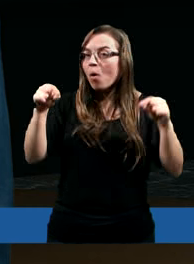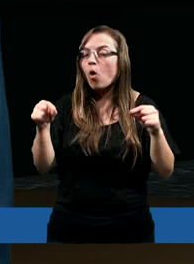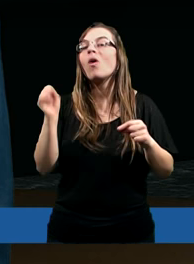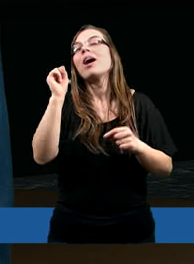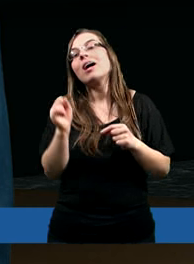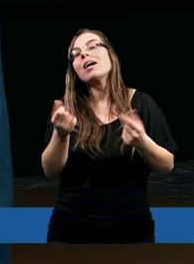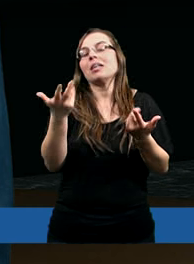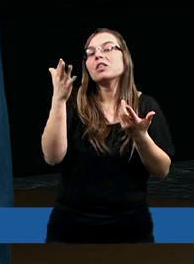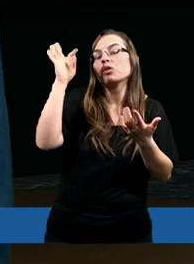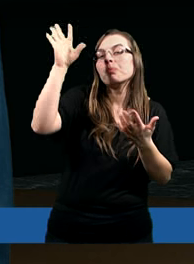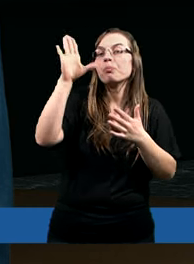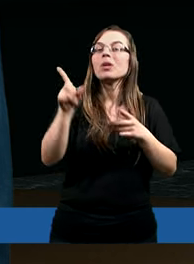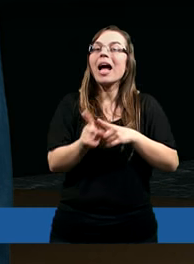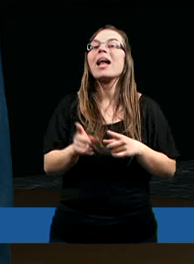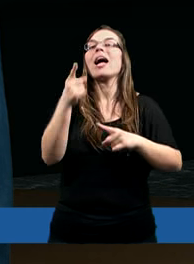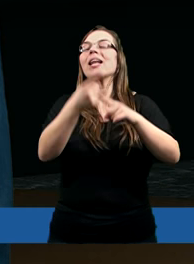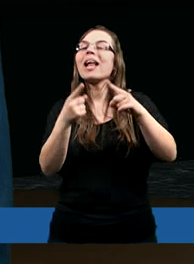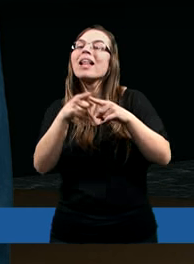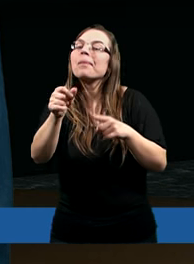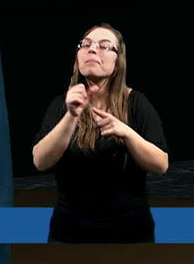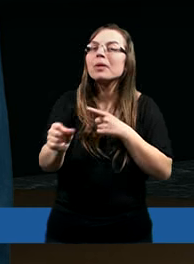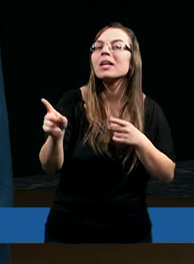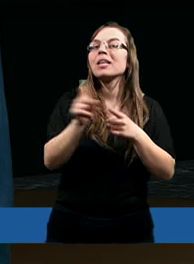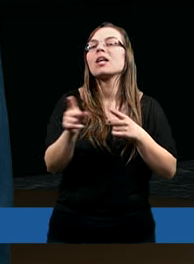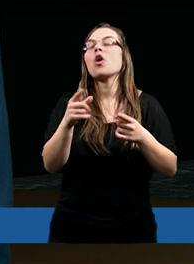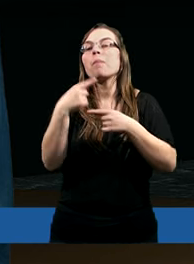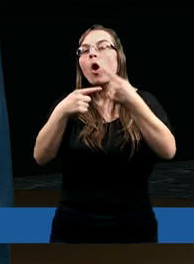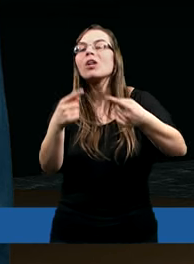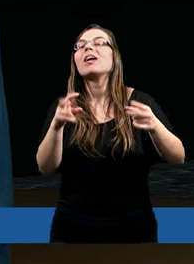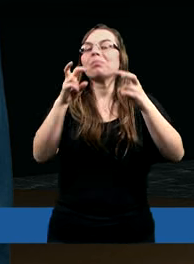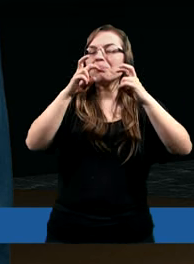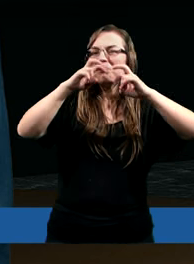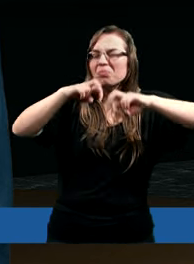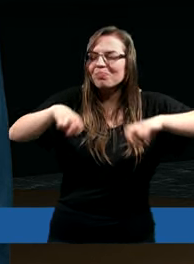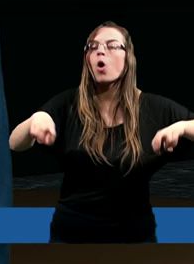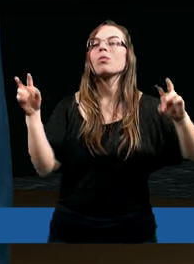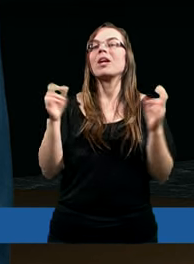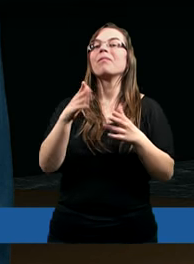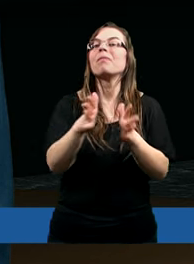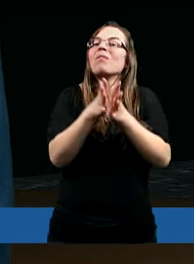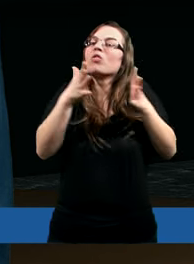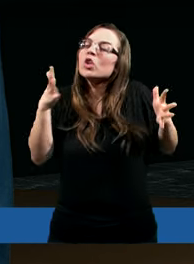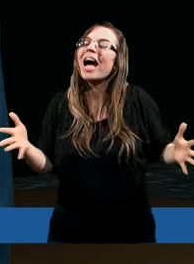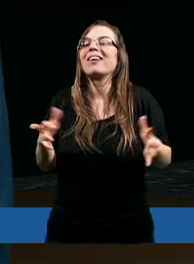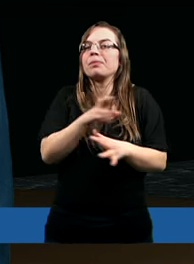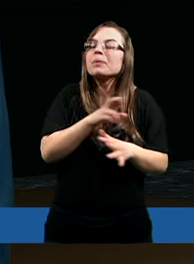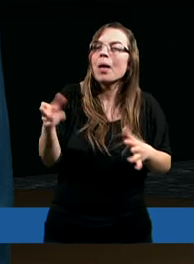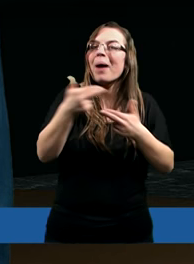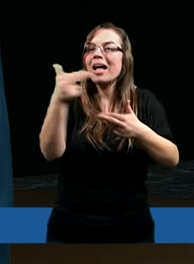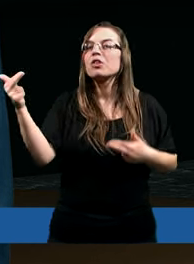zatem tutaj to jest ten problem rozstrzygnięty w tym szerszym kontekście,